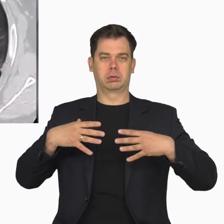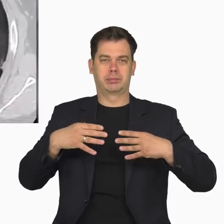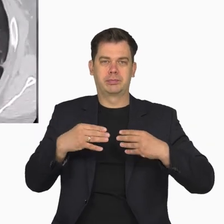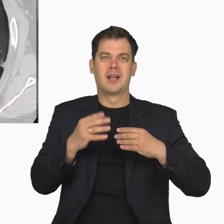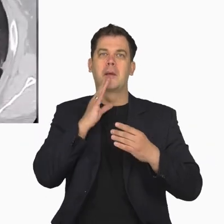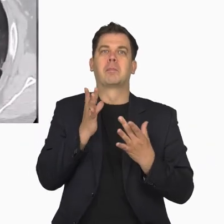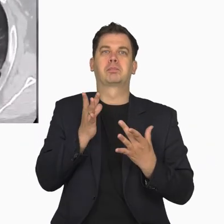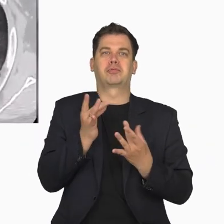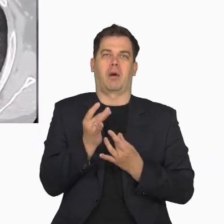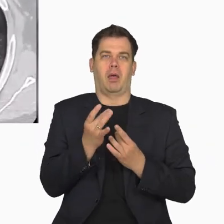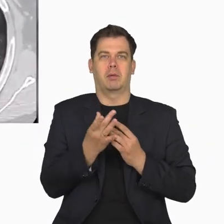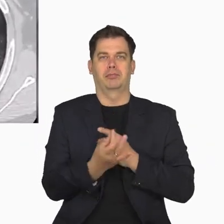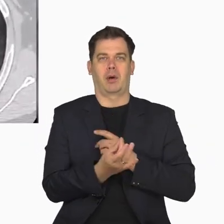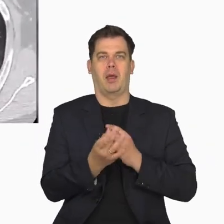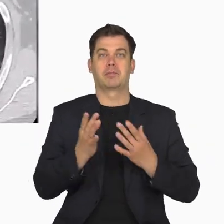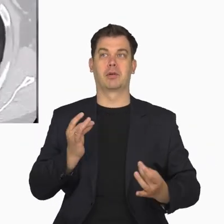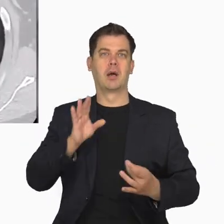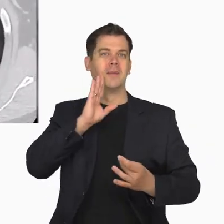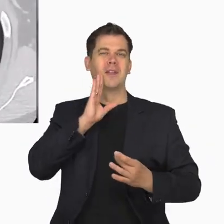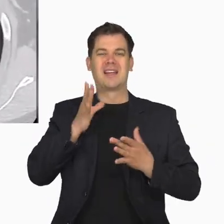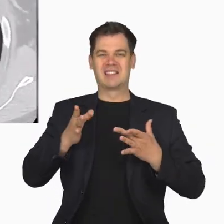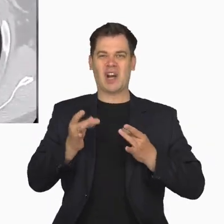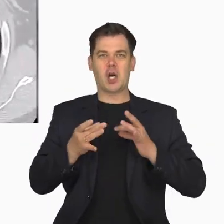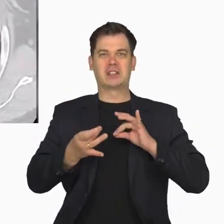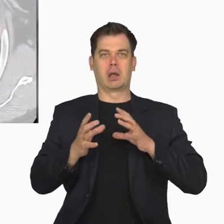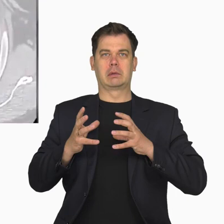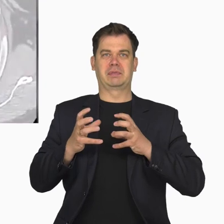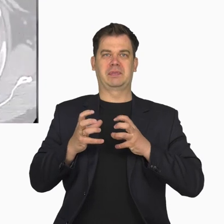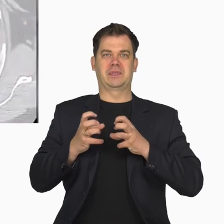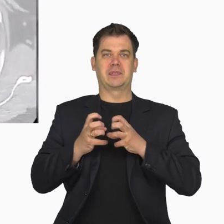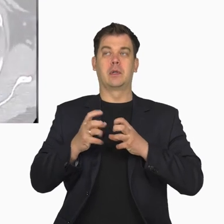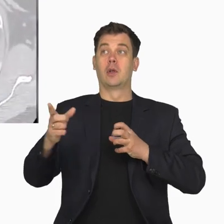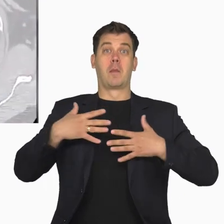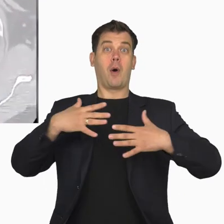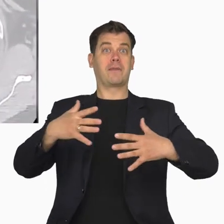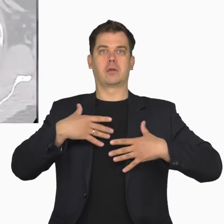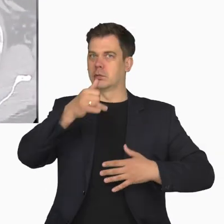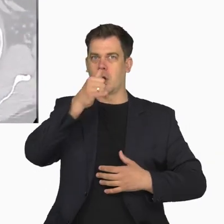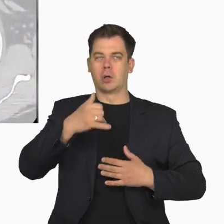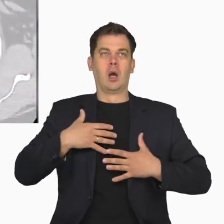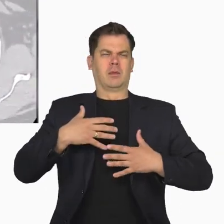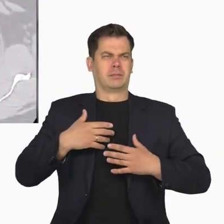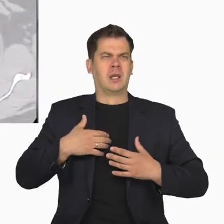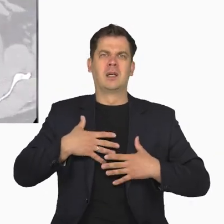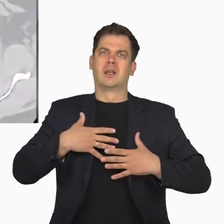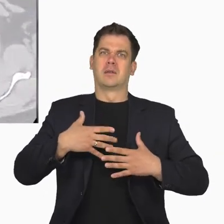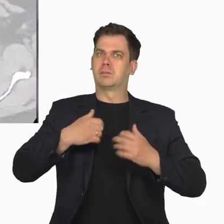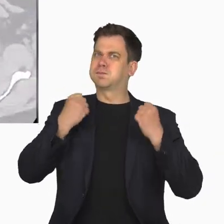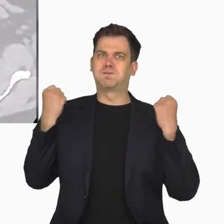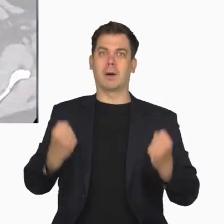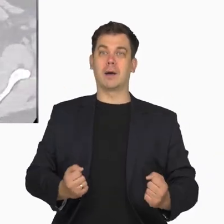płuca, które się posklejały, gdzie zrobiły się wzrosty, gdzie porobiły się już takie elementy, gdzie powietrze nie może swobodnie napływać.